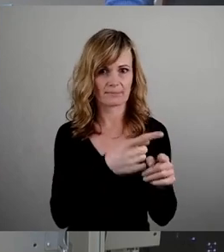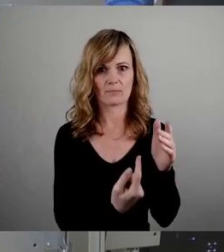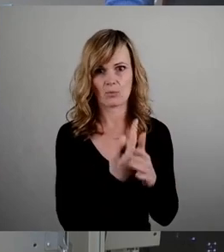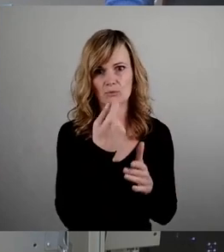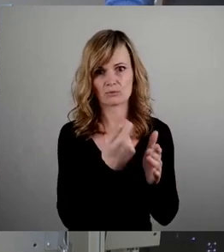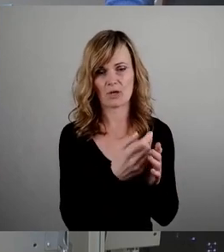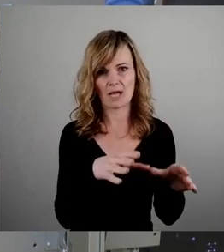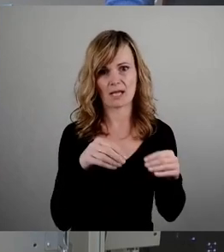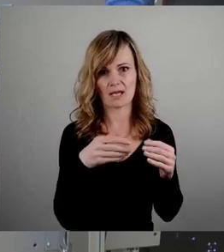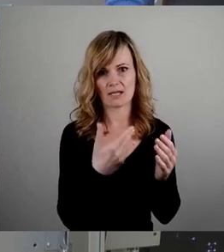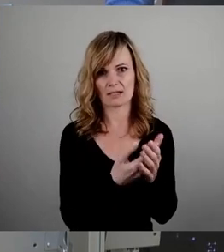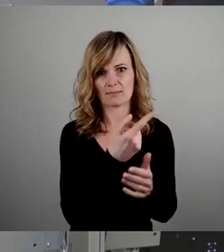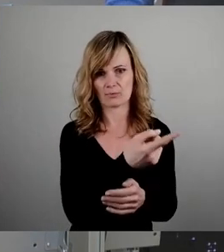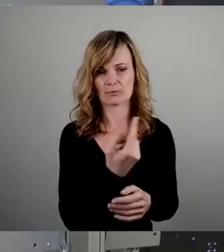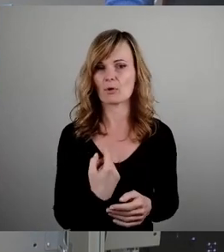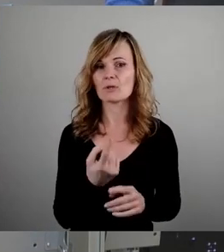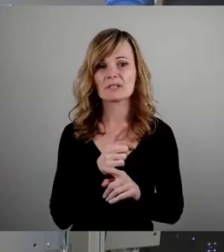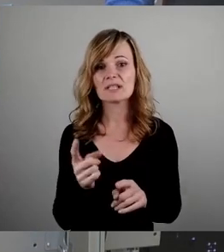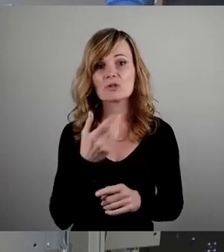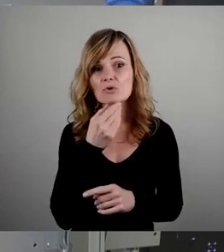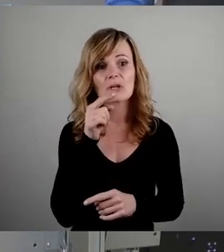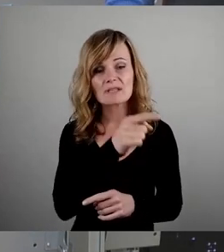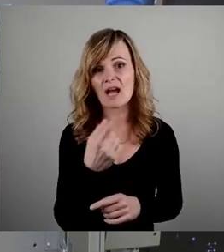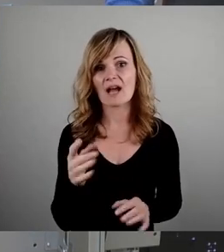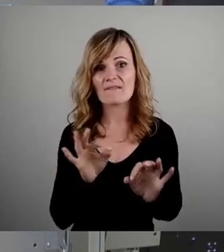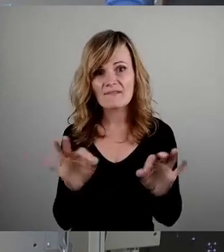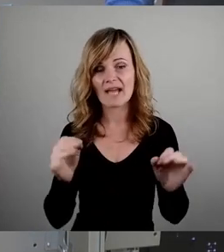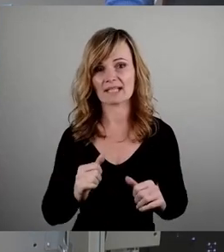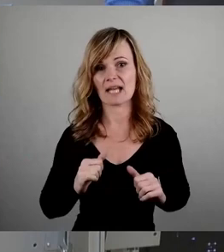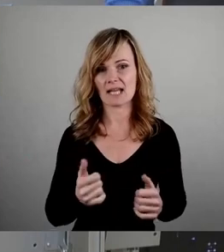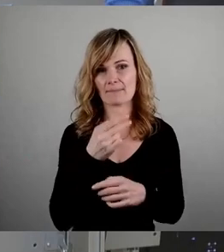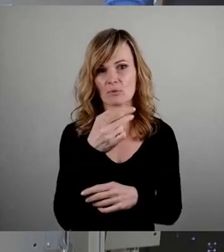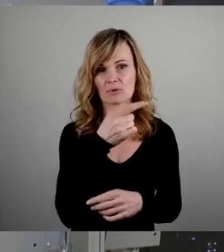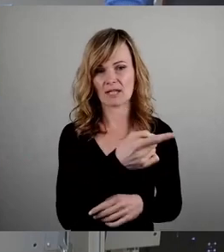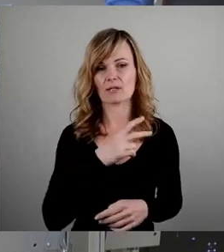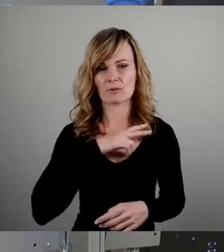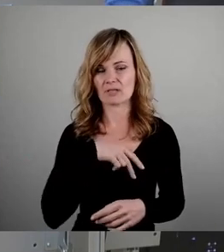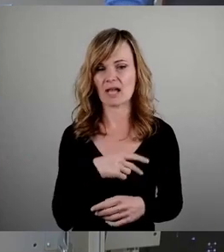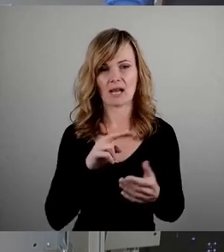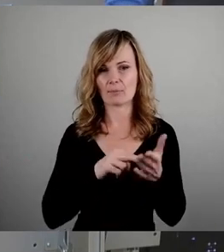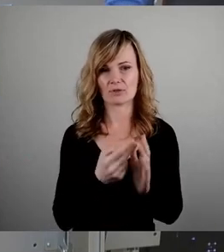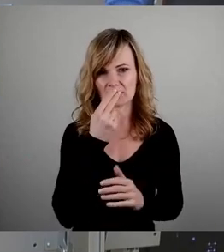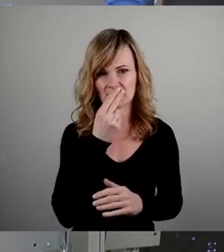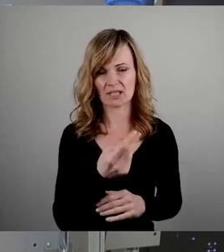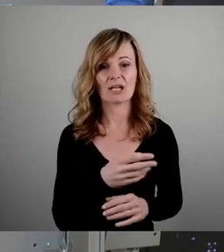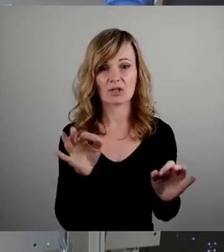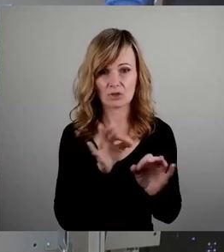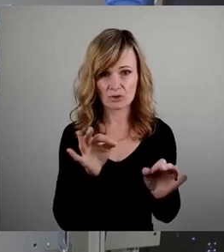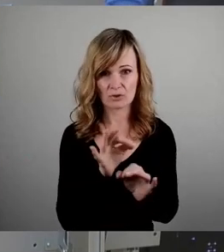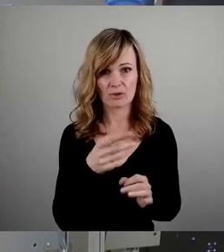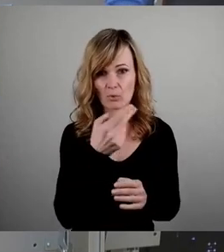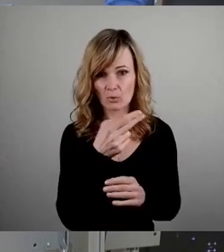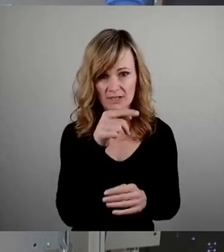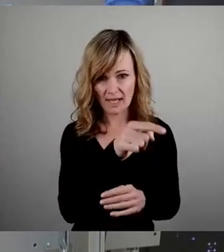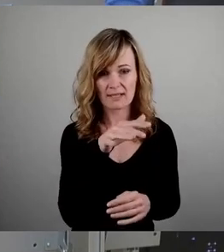an. Und das ist nicht so, dass man da ein feines Leben hat in diesem Hotel. Das ist ganz aus sozialpolitischer Sicht, das ist ganz grauslich eine Unterbringung im Hotel, weil da